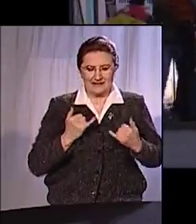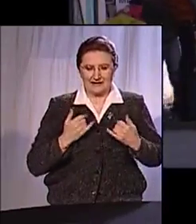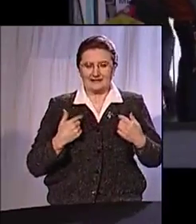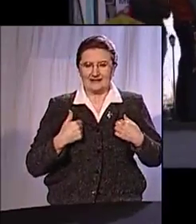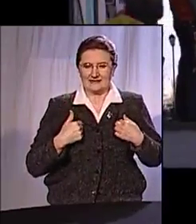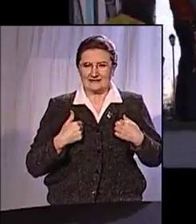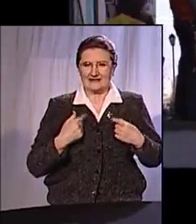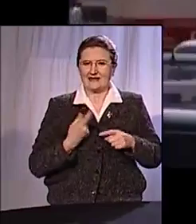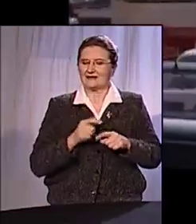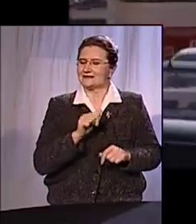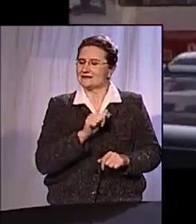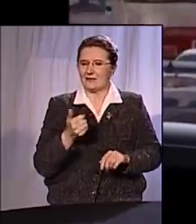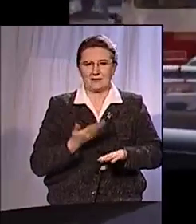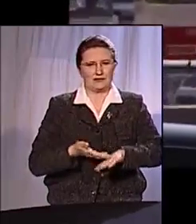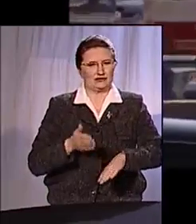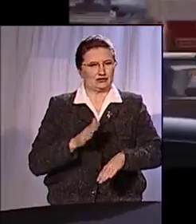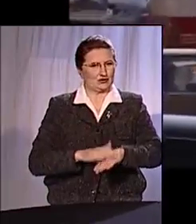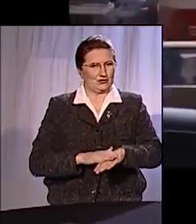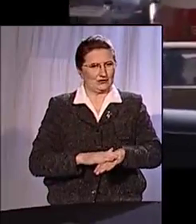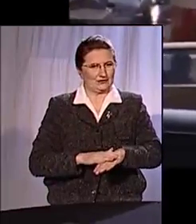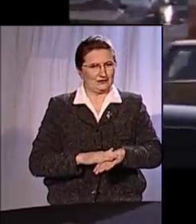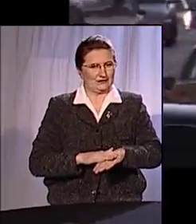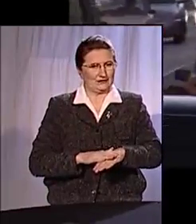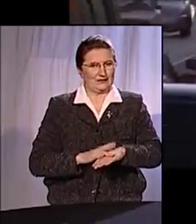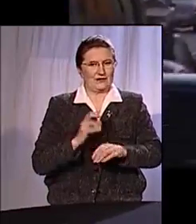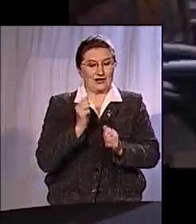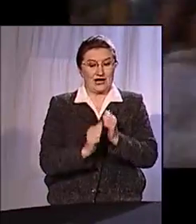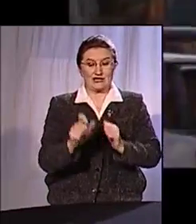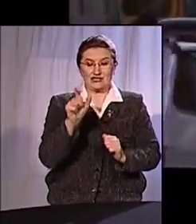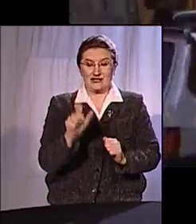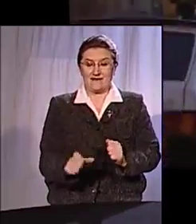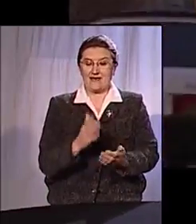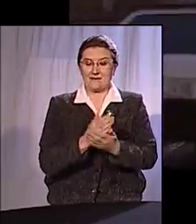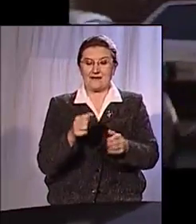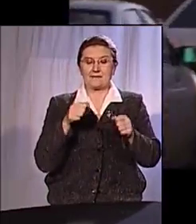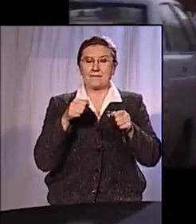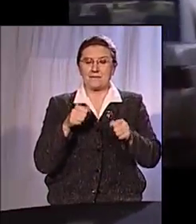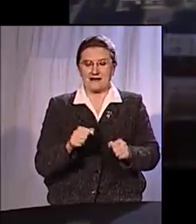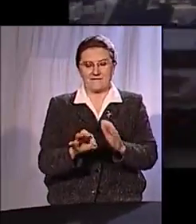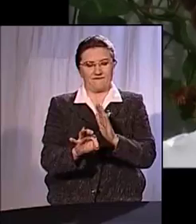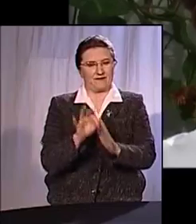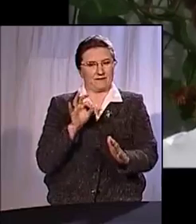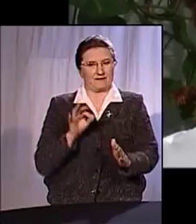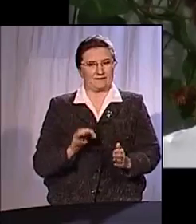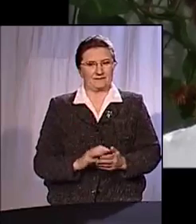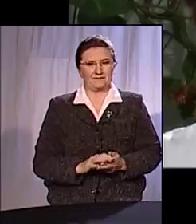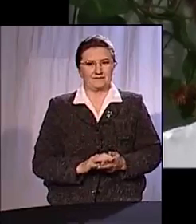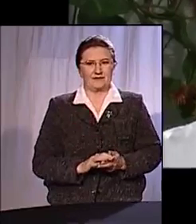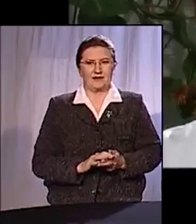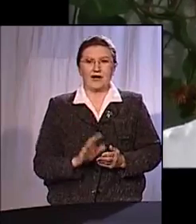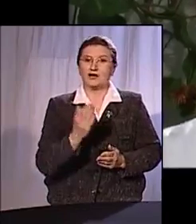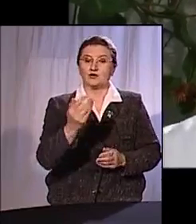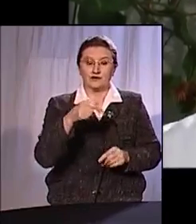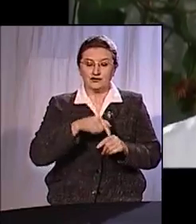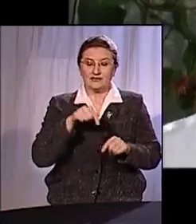конечно, самое тяжелое. Но каждый человек имеет право выбора на это. А что вы вот здесь ощущаете,